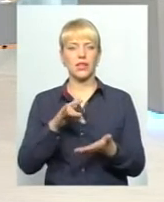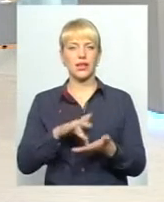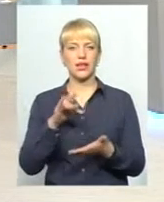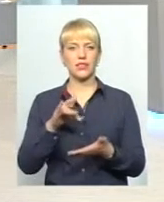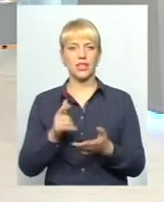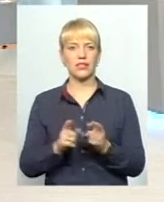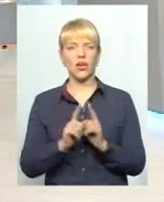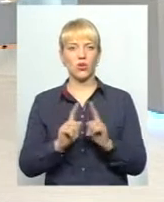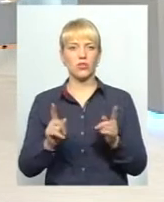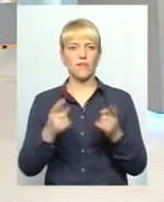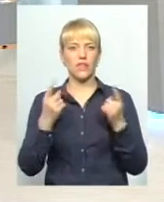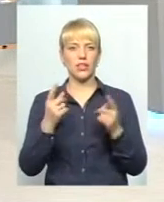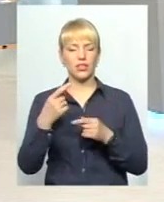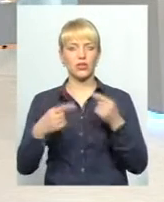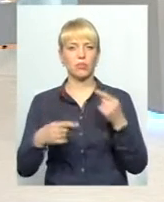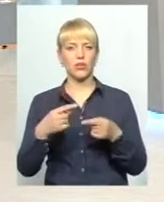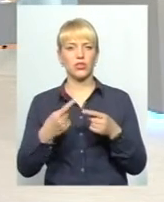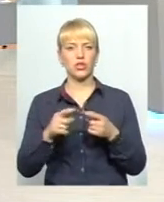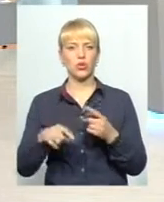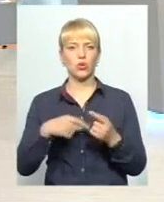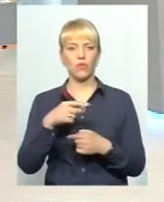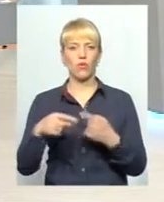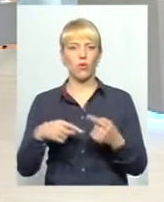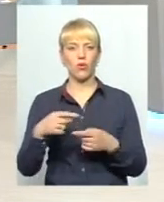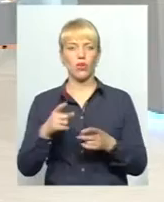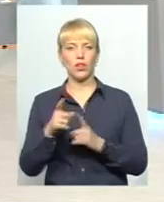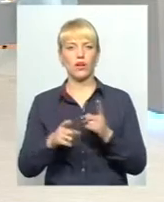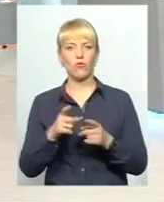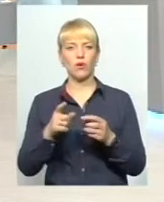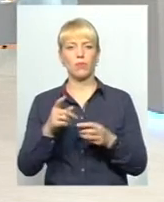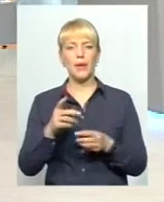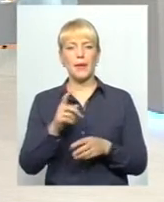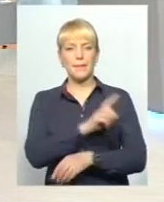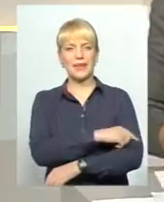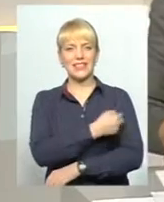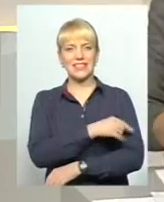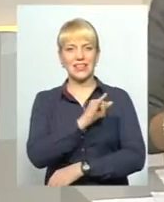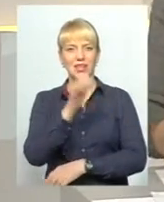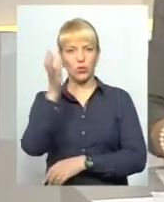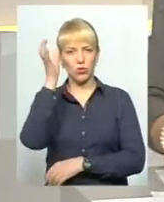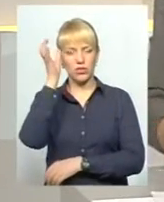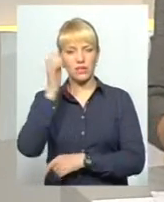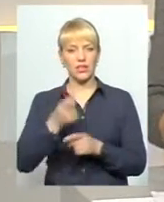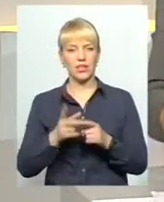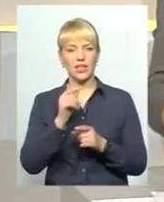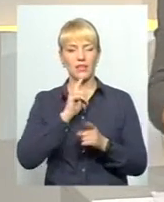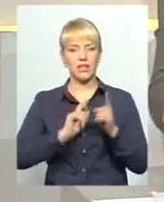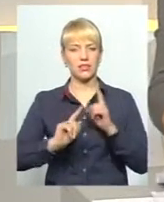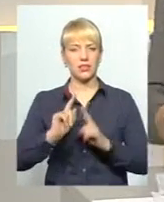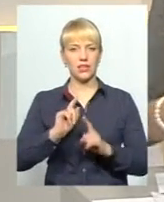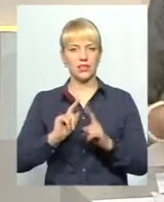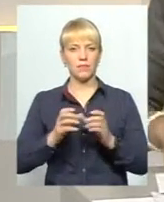найбільше, мабуть, суперечок, це довкола реформи медицини і реформи освіти. На засіданні